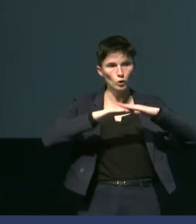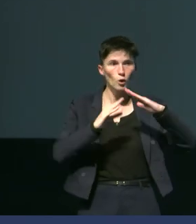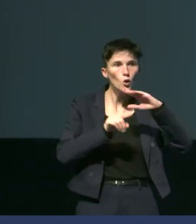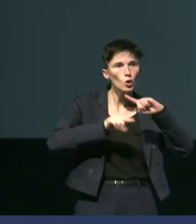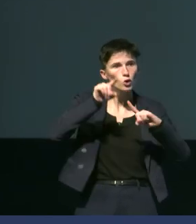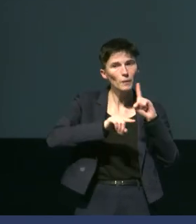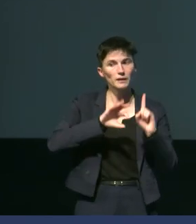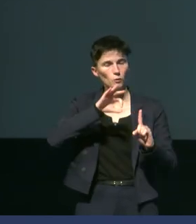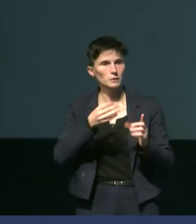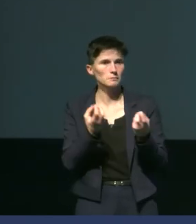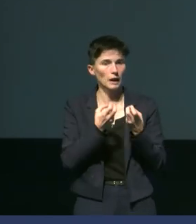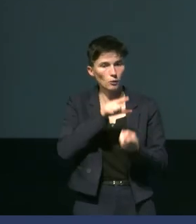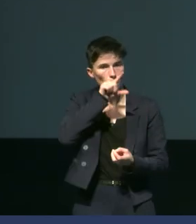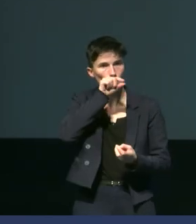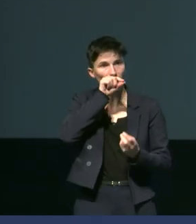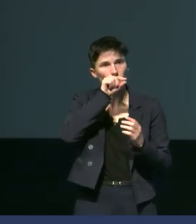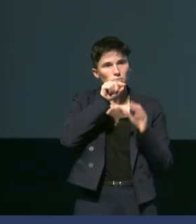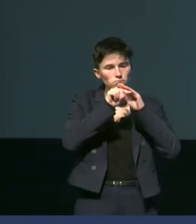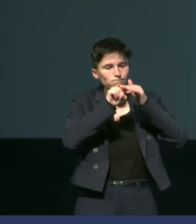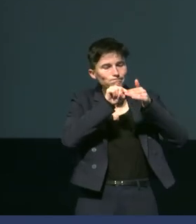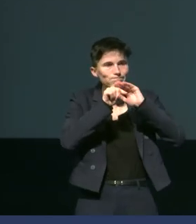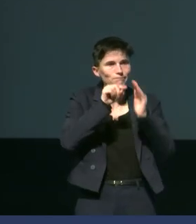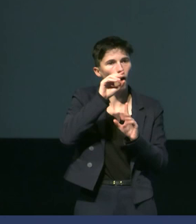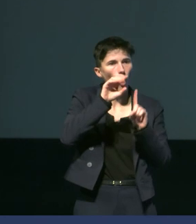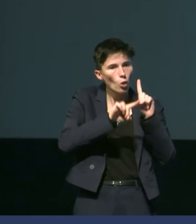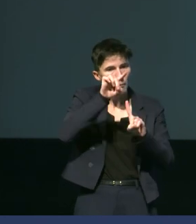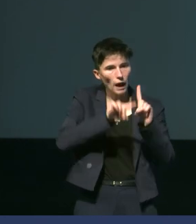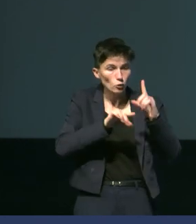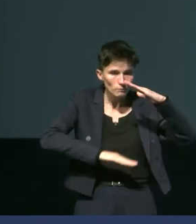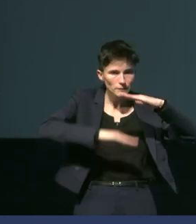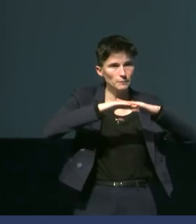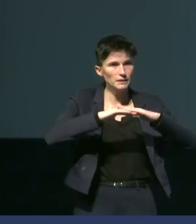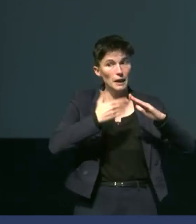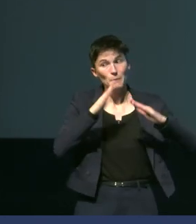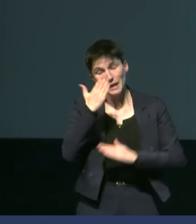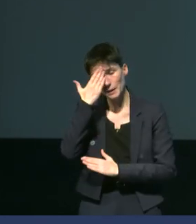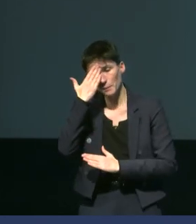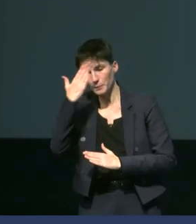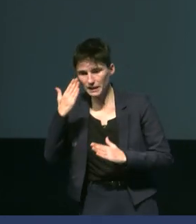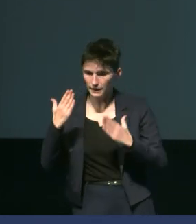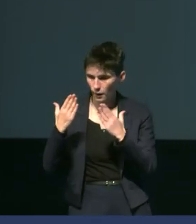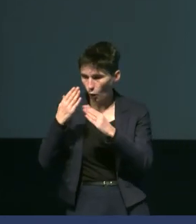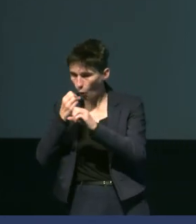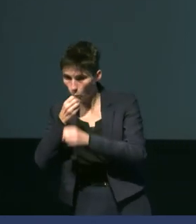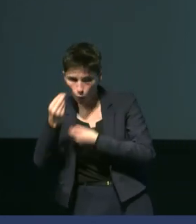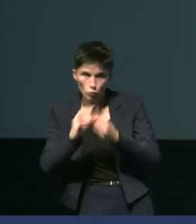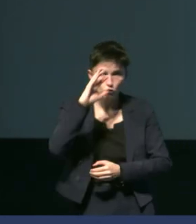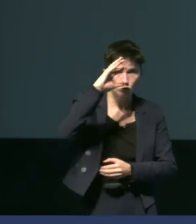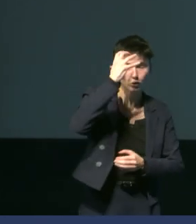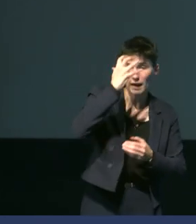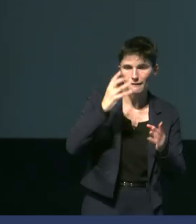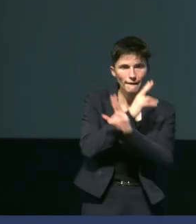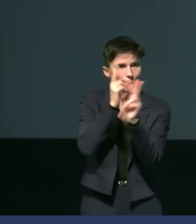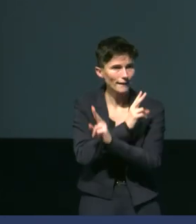températures du bec, par exemple, n'augmentent plus. Mais on se rend compte que ce seuil, ce n pas du tout le même lorsque les individus sont à l'ombre et lorsque les individus sont au soleil.